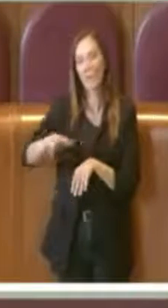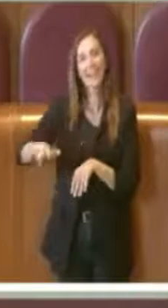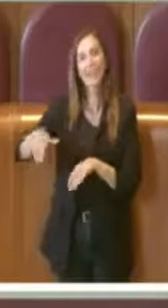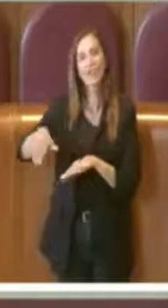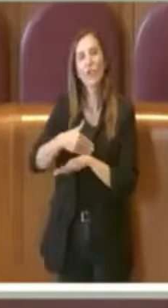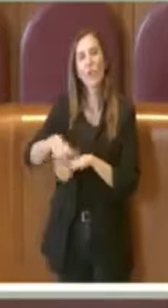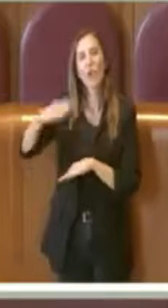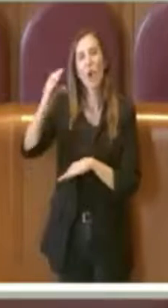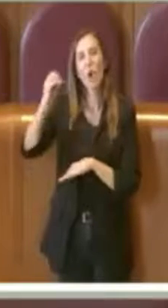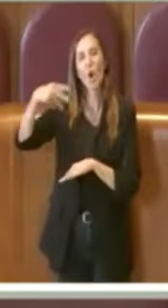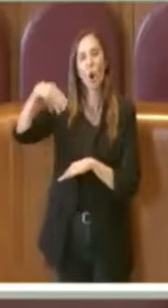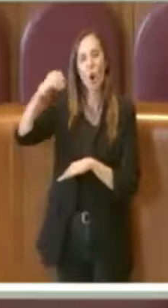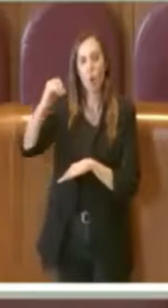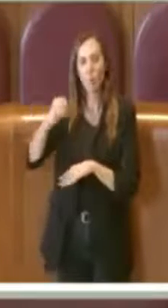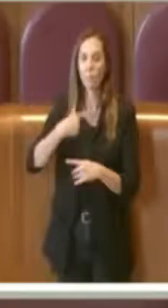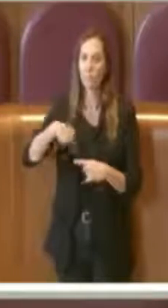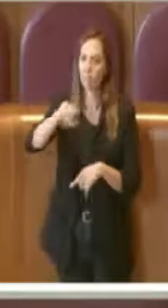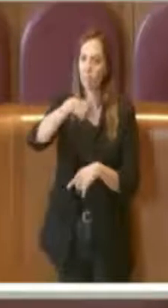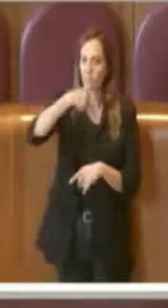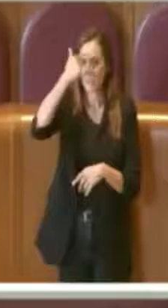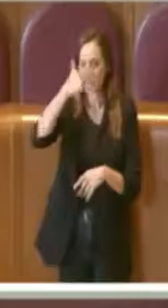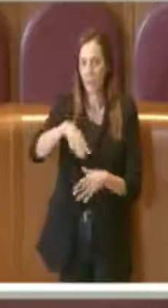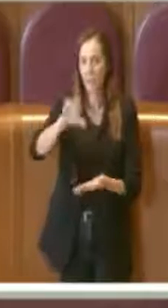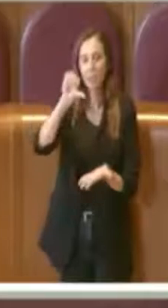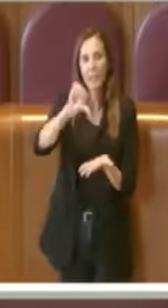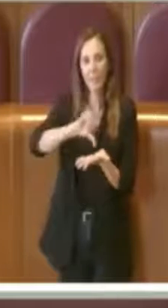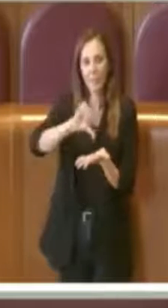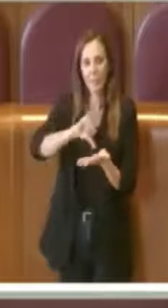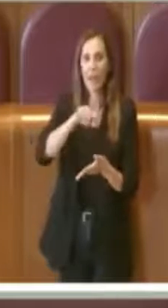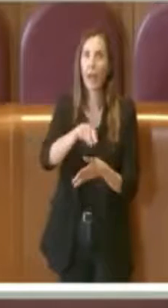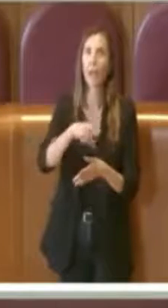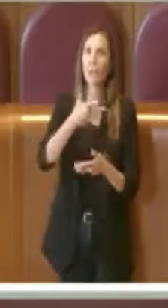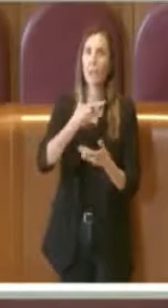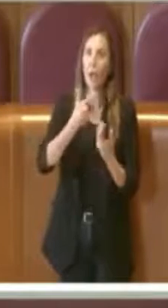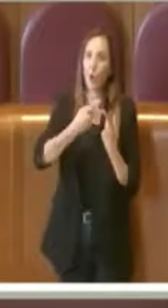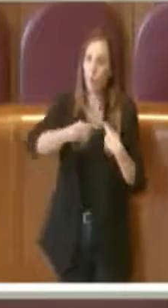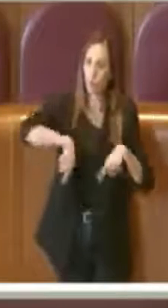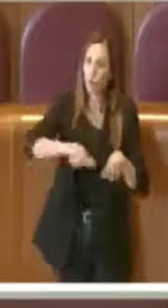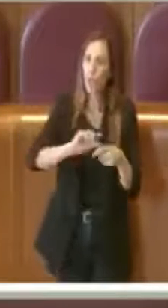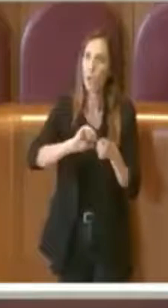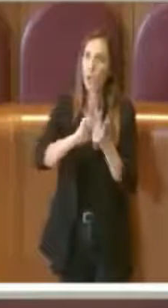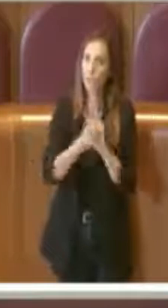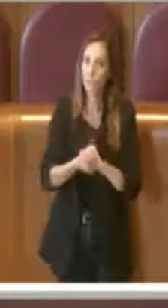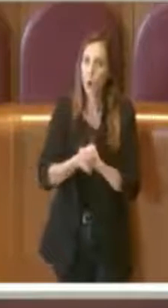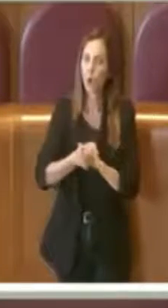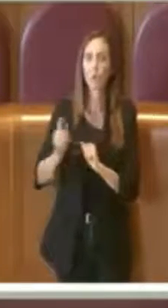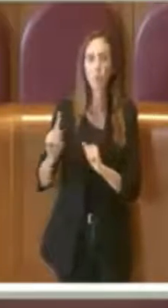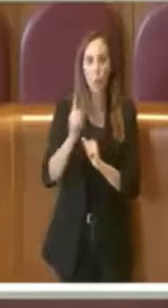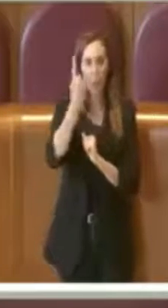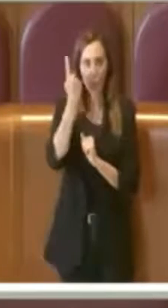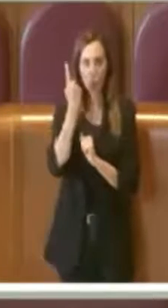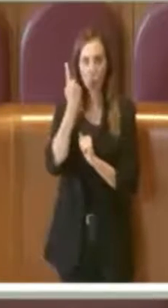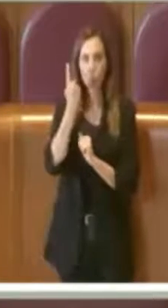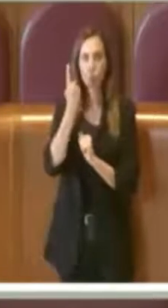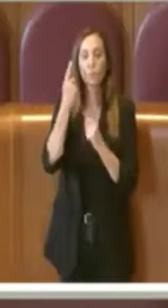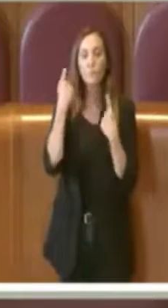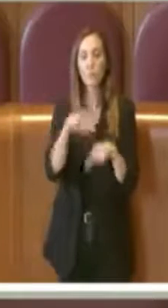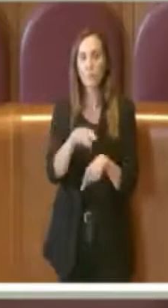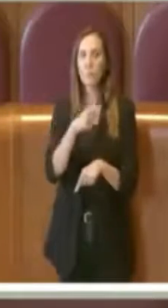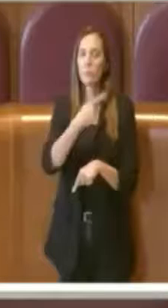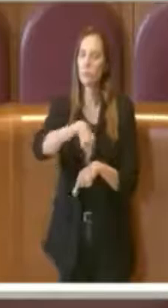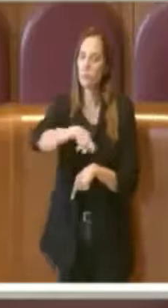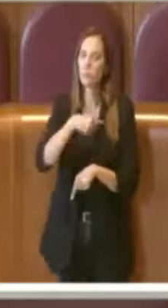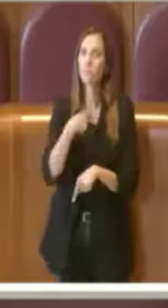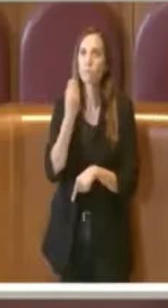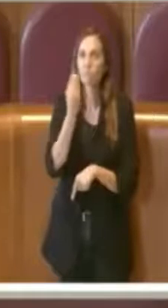è un impianto che è stato oggetto di diverse commissioni sport principalmente e che si è ritenuto